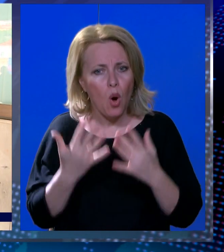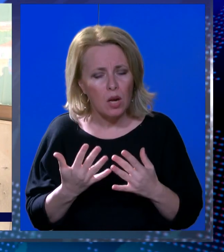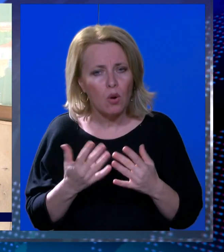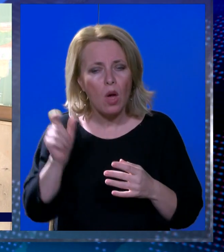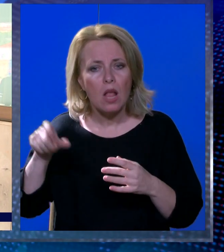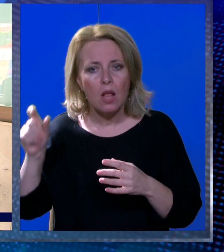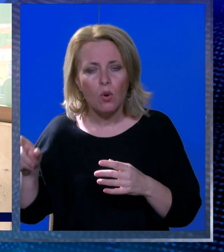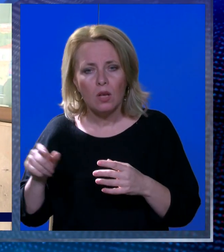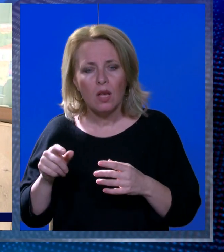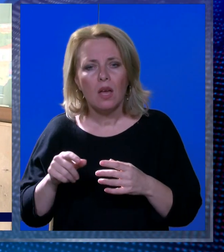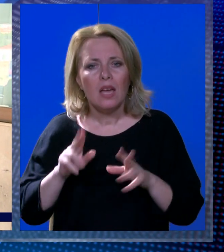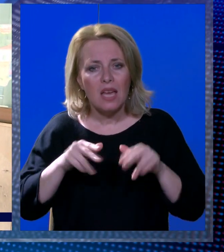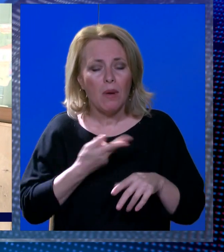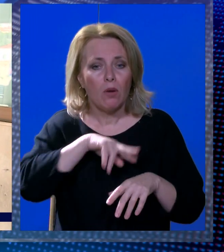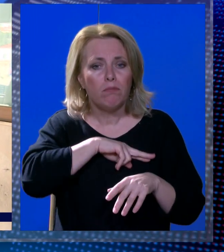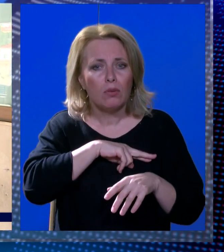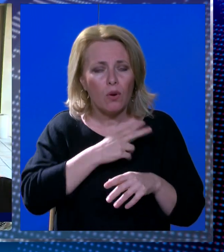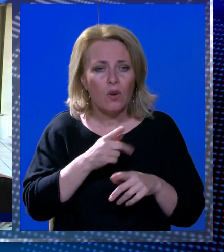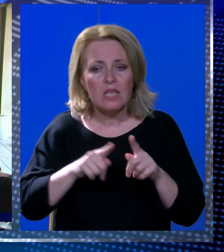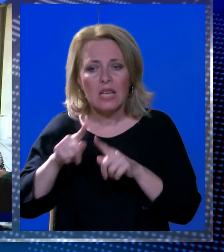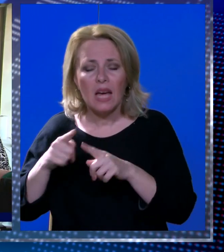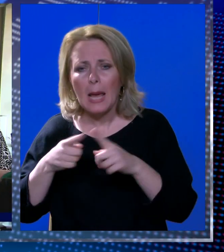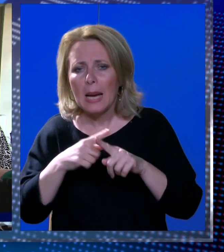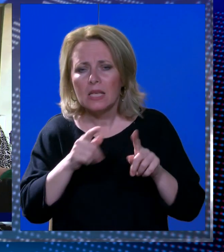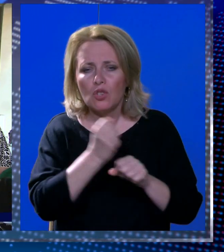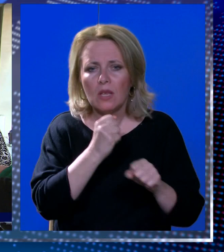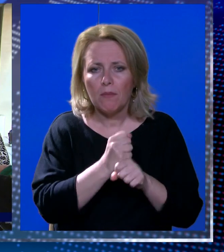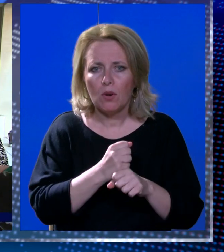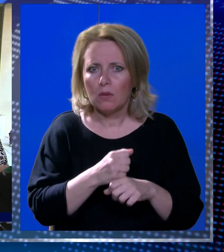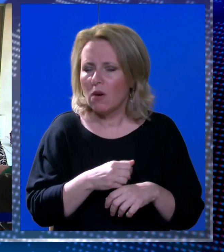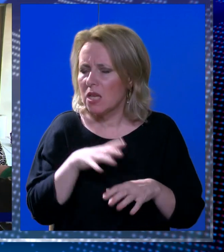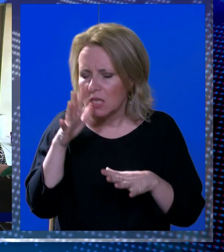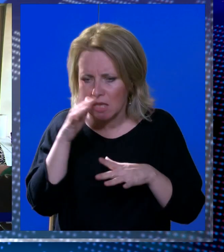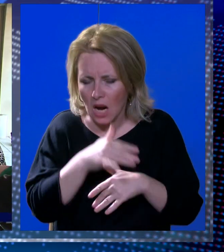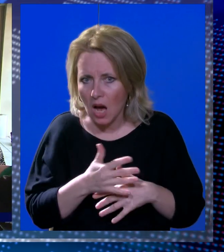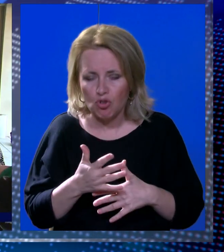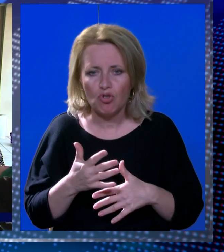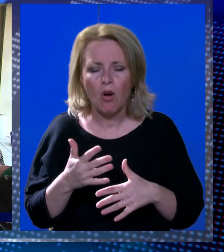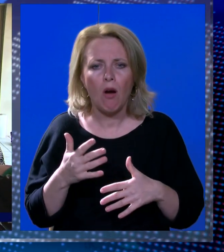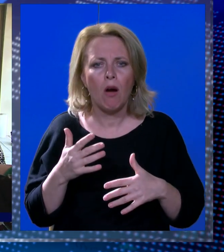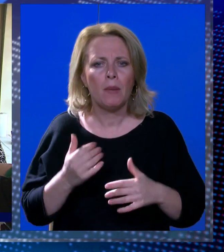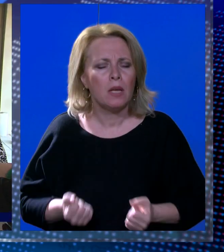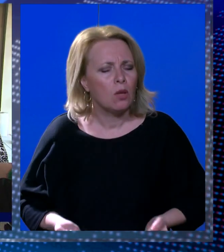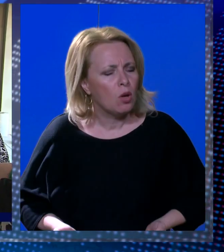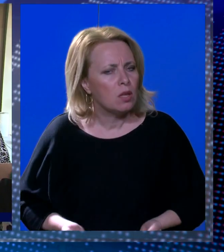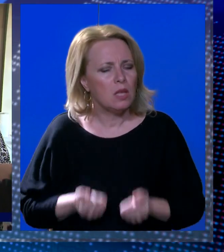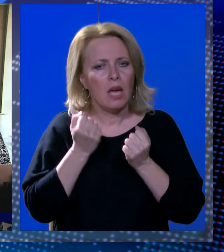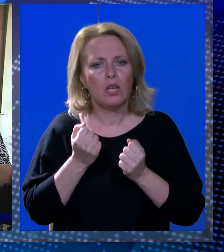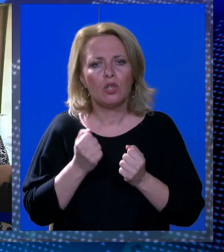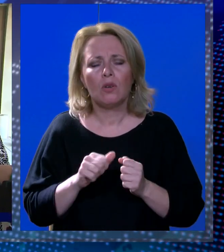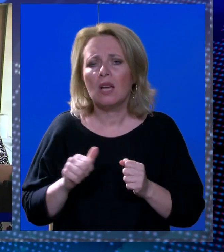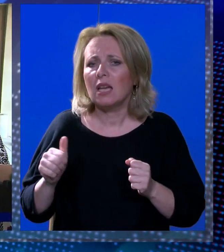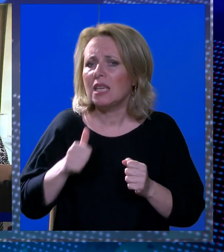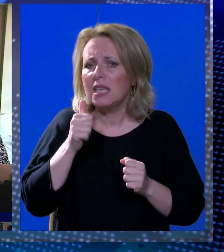bilo za razne poslove. To je prestraša, toliko moram se malo pre isplekama, toliko to je teško, ja